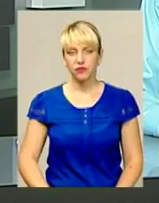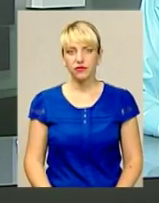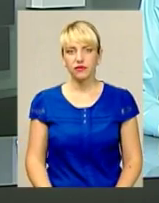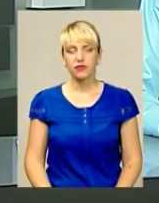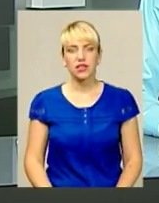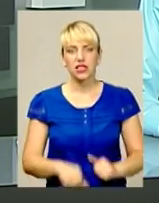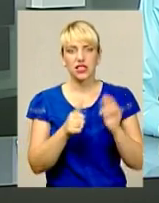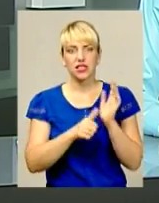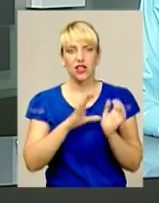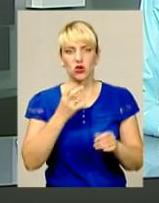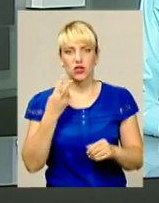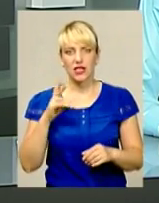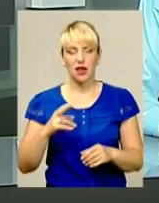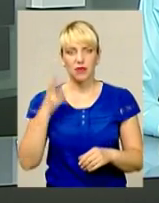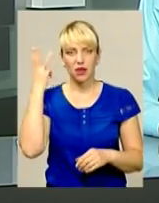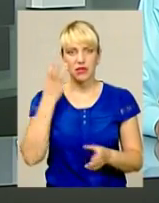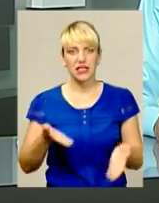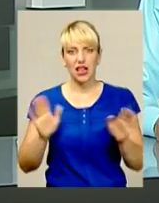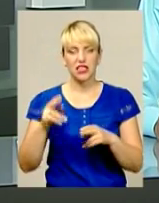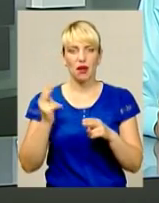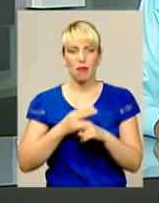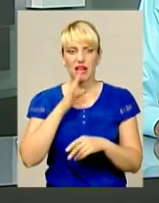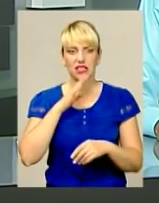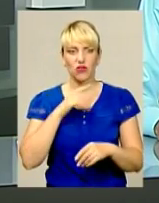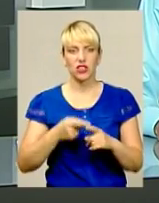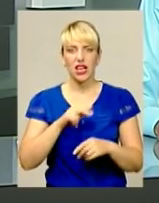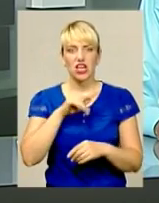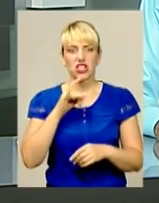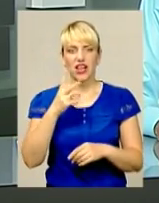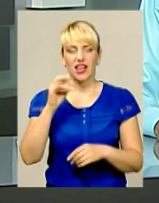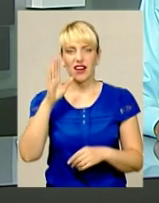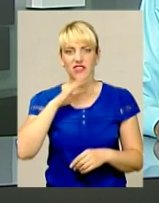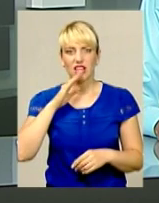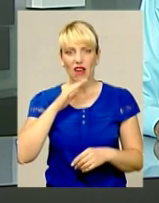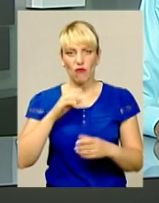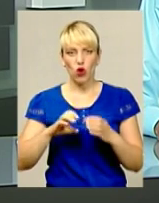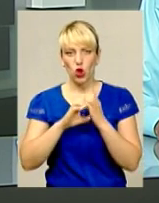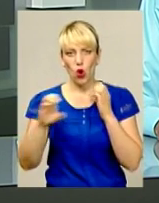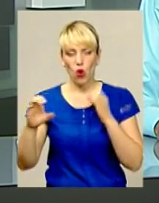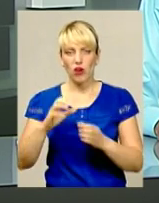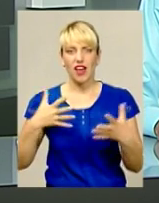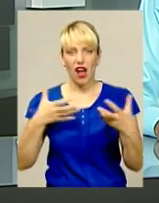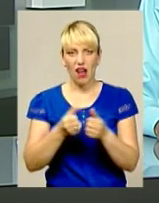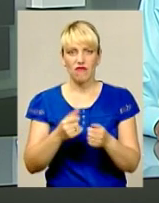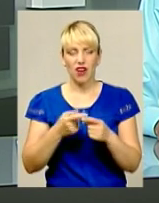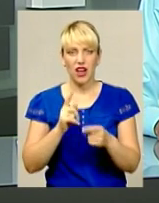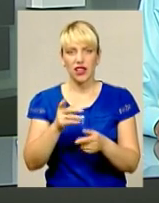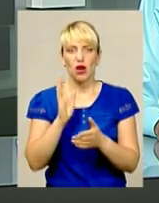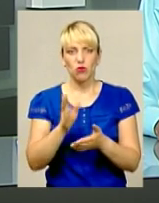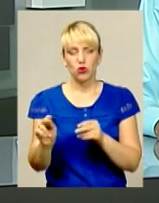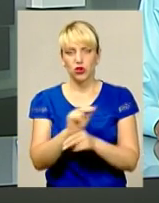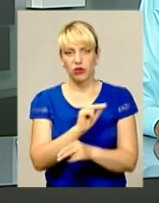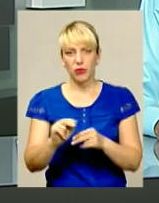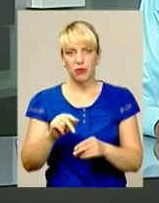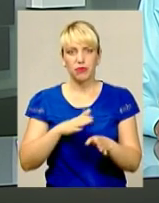16 серпня Хмельницький залишиться без води. На Чернелівському водогоні аварія. Комунальники ліквідовуватимуть її